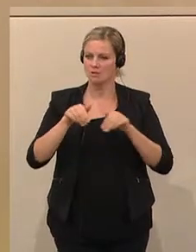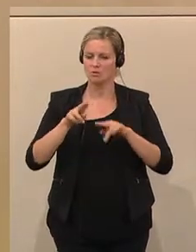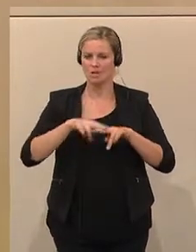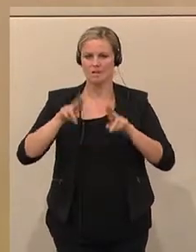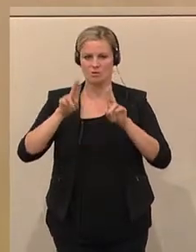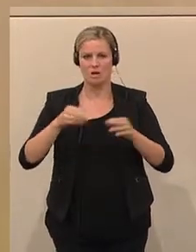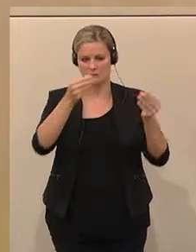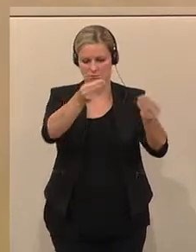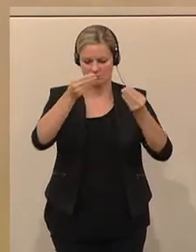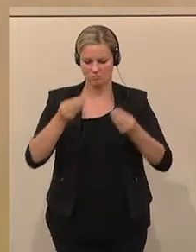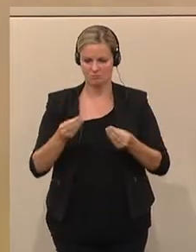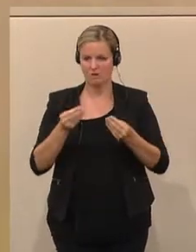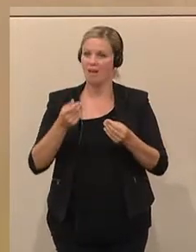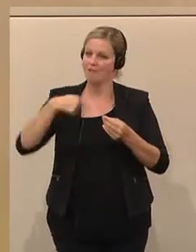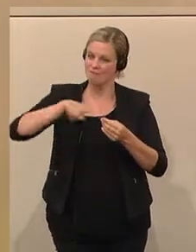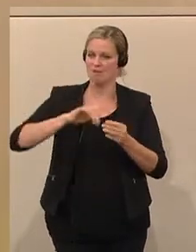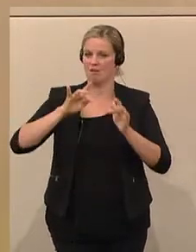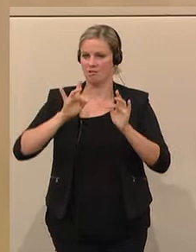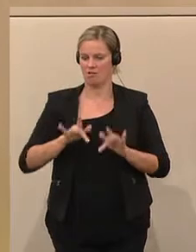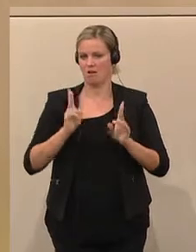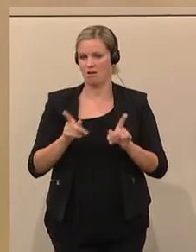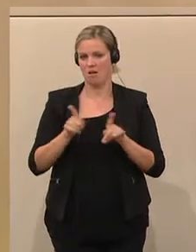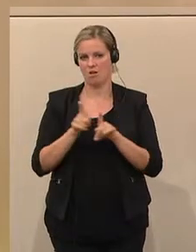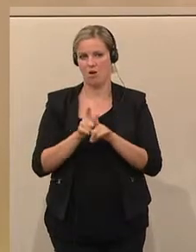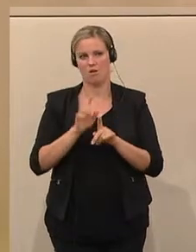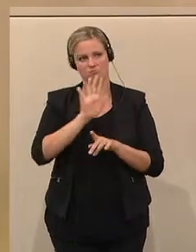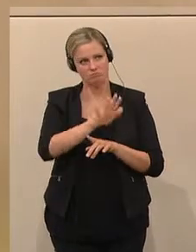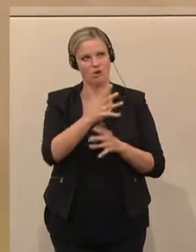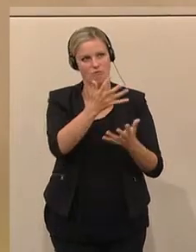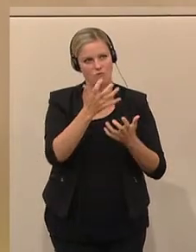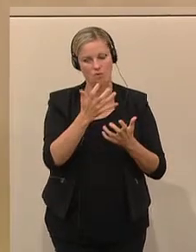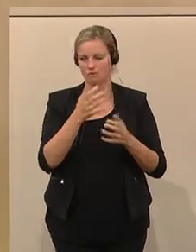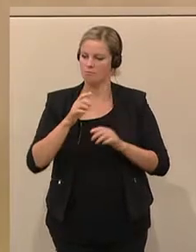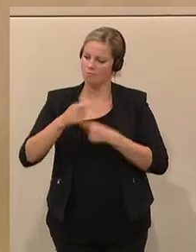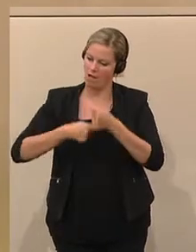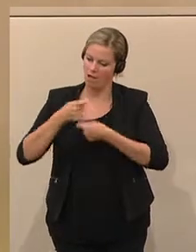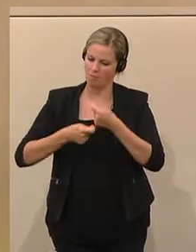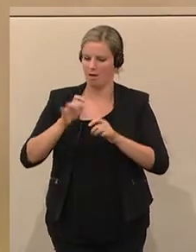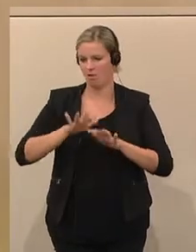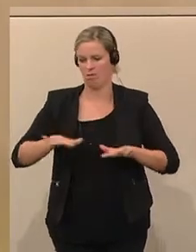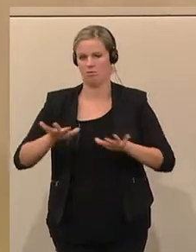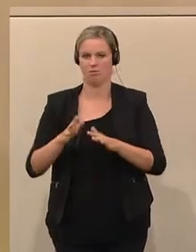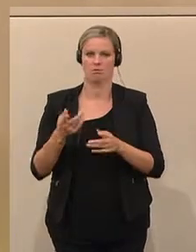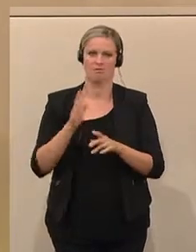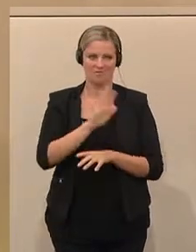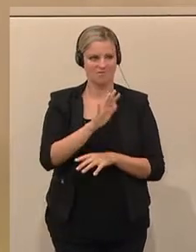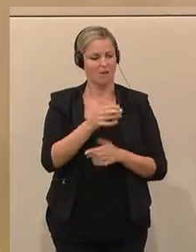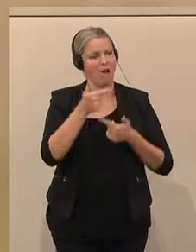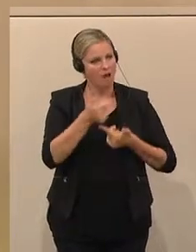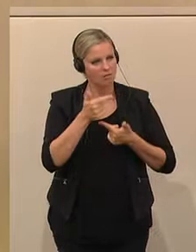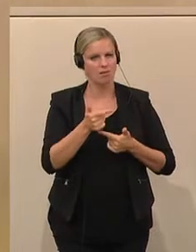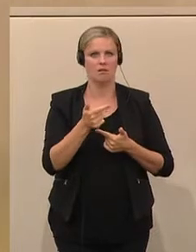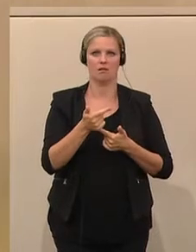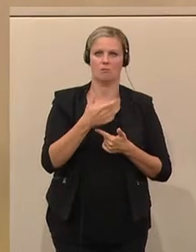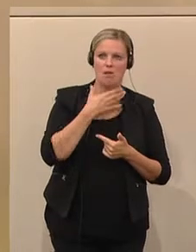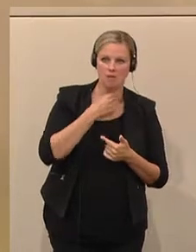damit wir hier im Hohen Haus uns auch mit den Anliegen der jungen Menschen entsprechend auseinandersetzen können und deren Meinungen, deren Anliegen, deren Ideen auch